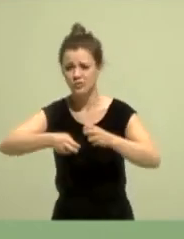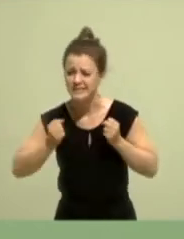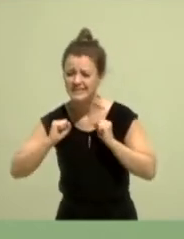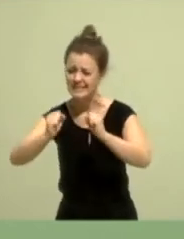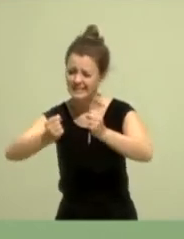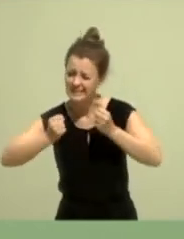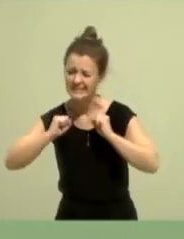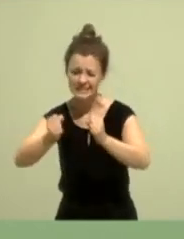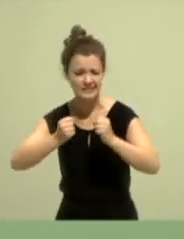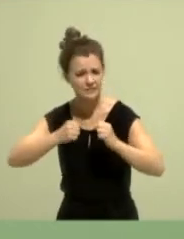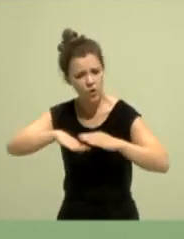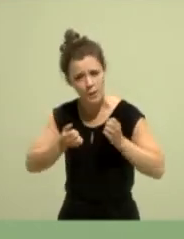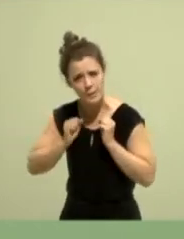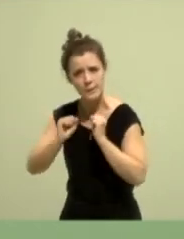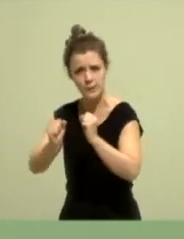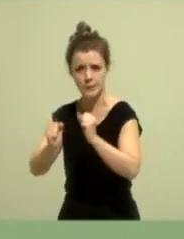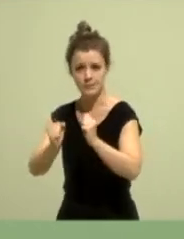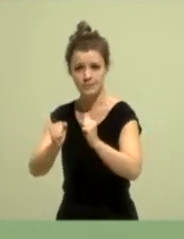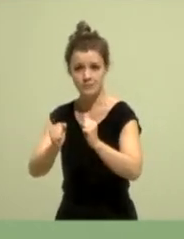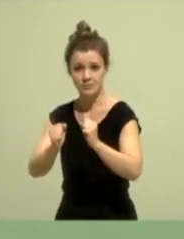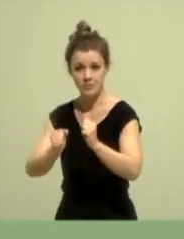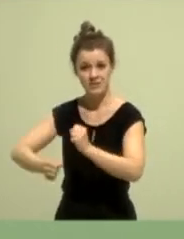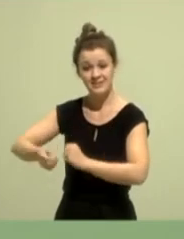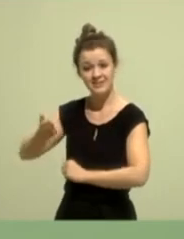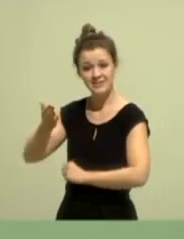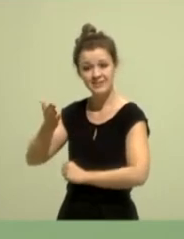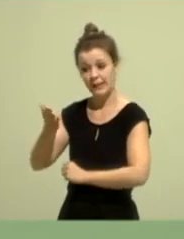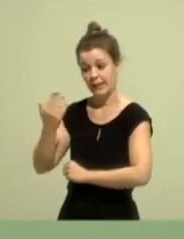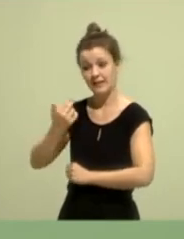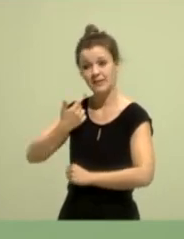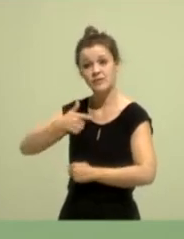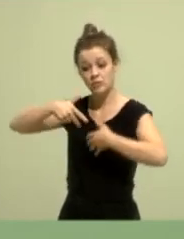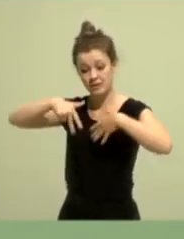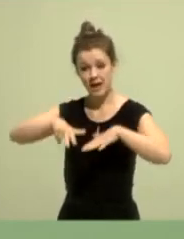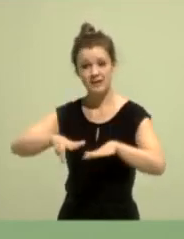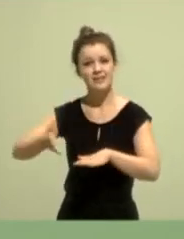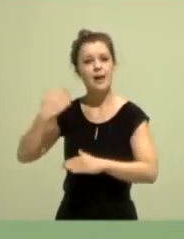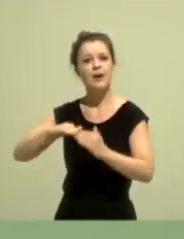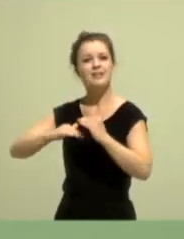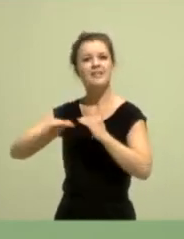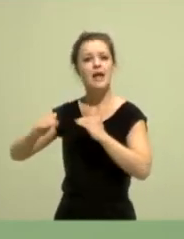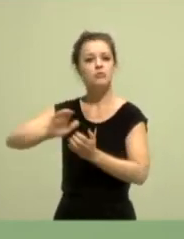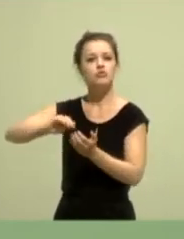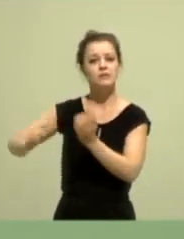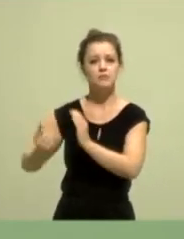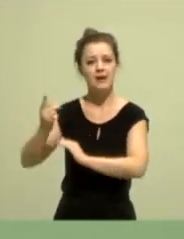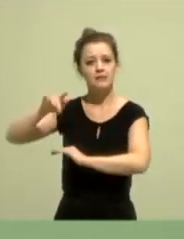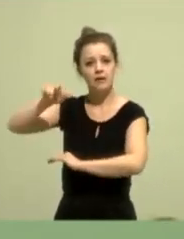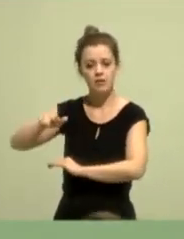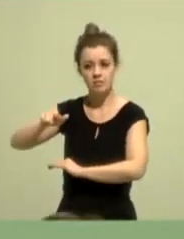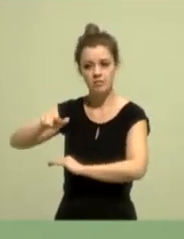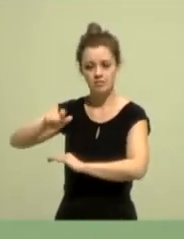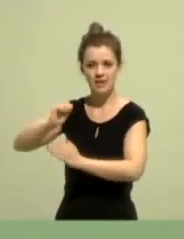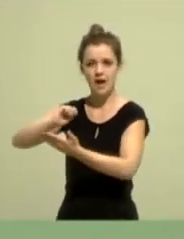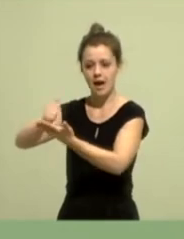nicht verhehlen, als ich 2018 als Landesschatzmeisterin dieses Amt übernommen habe, waren das wahrscheinlich